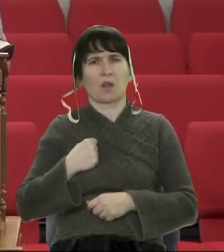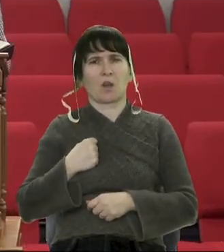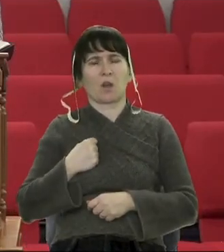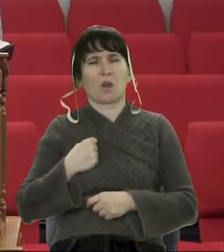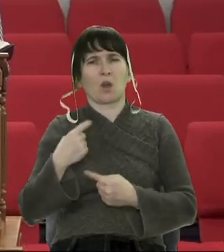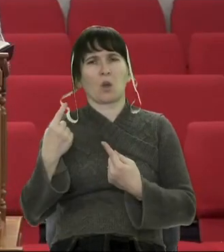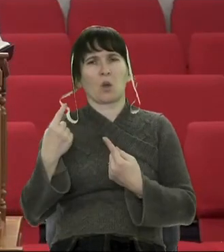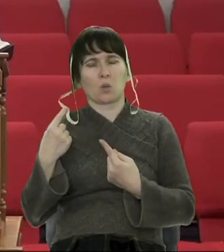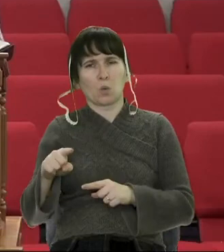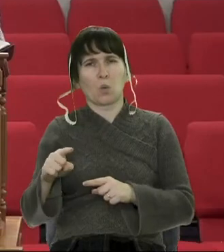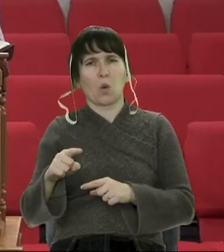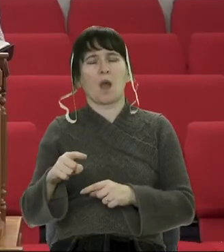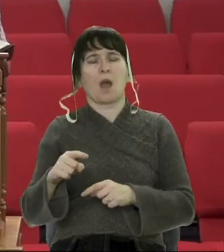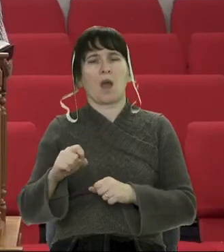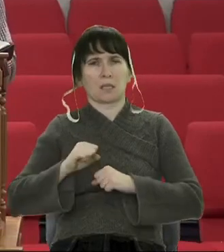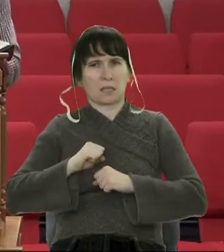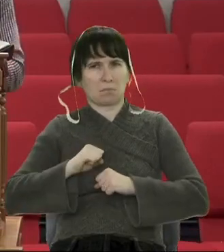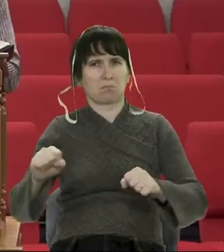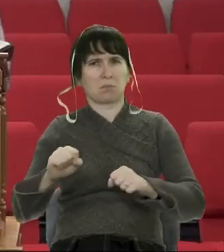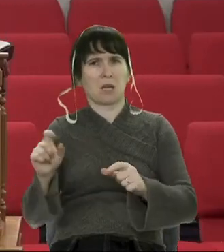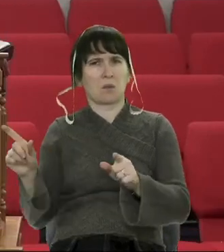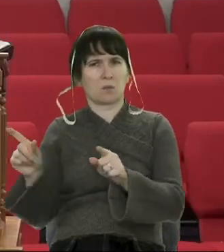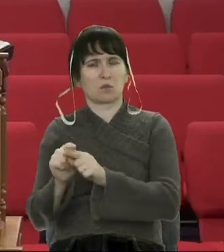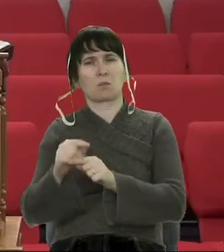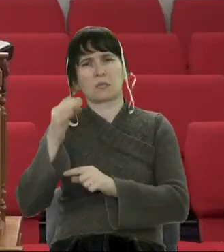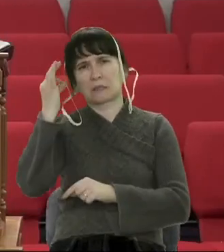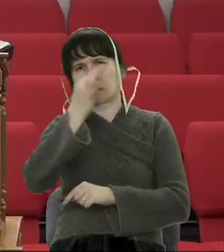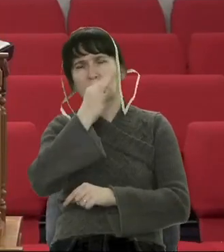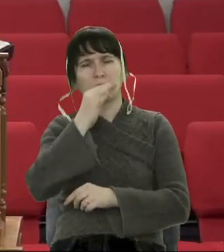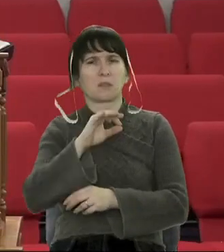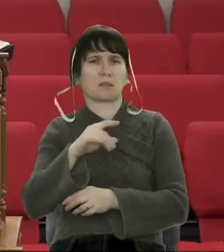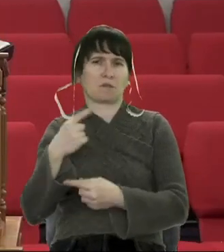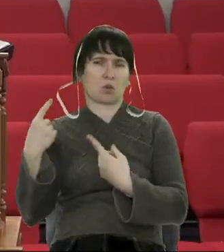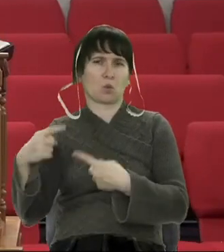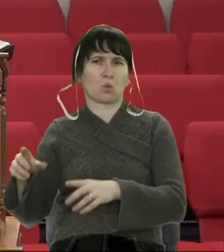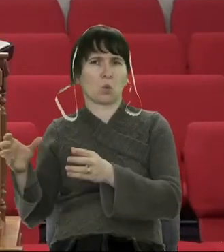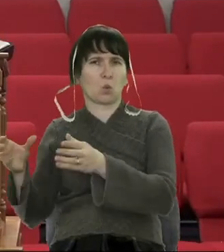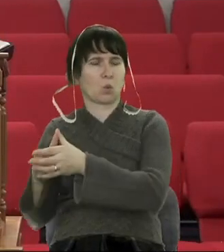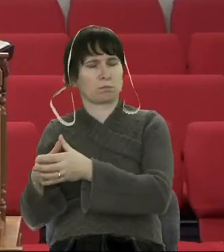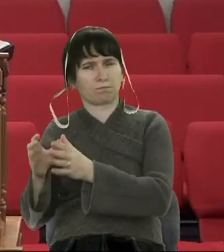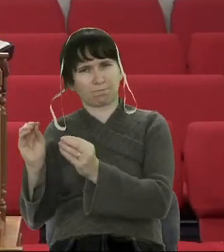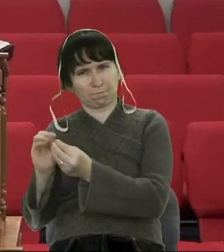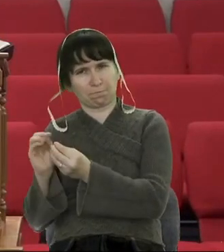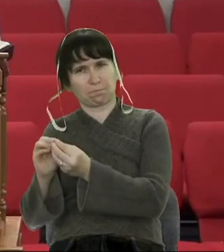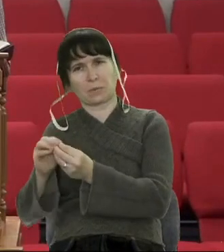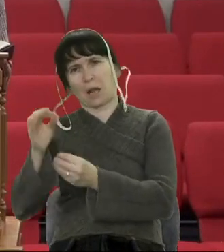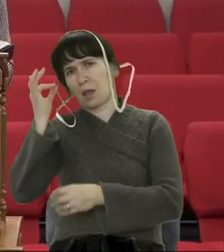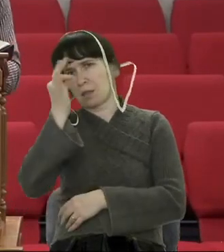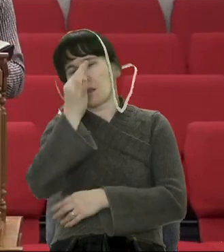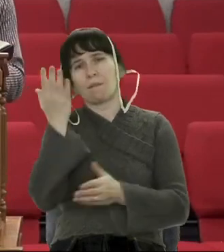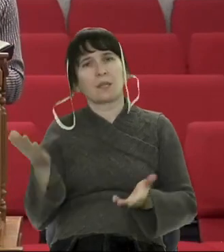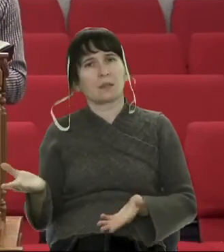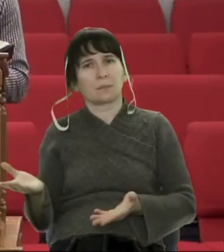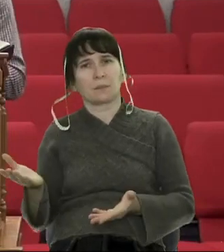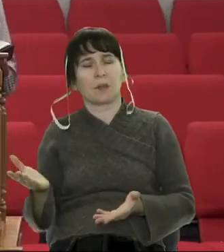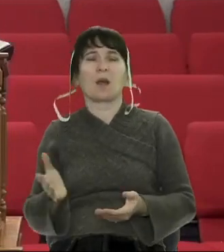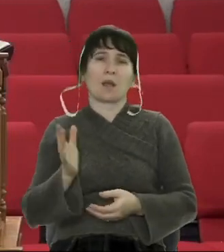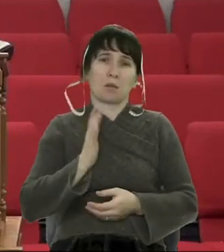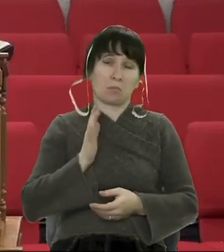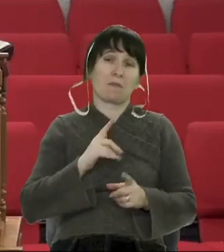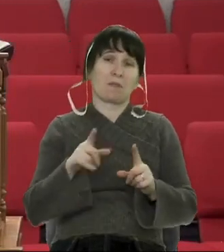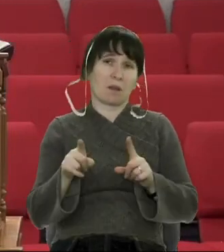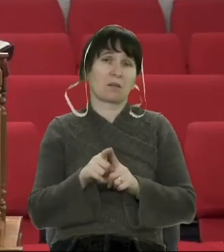та інші хоробрі Давидові, вони не були там. Тобто в нашому житті буває так, що